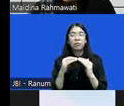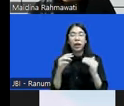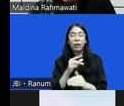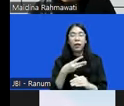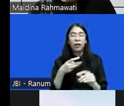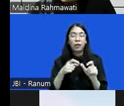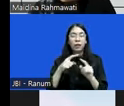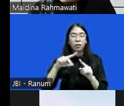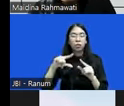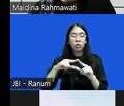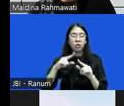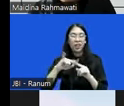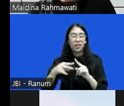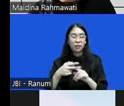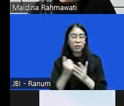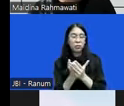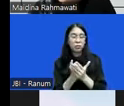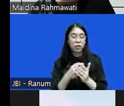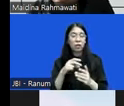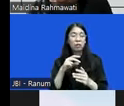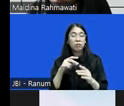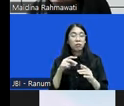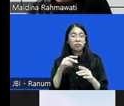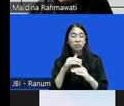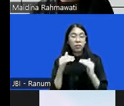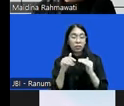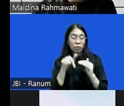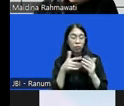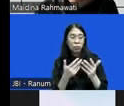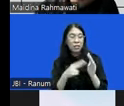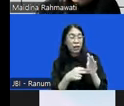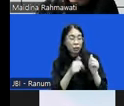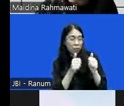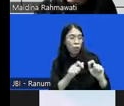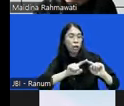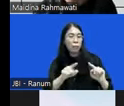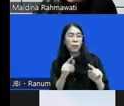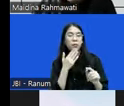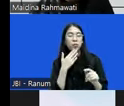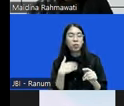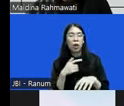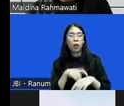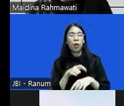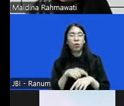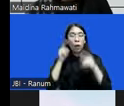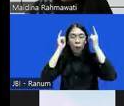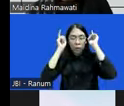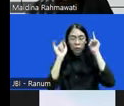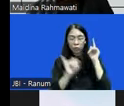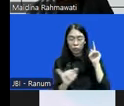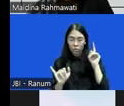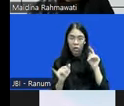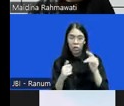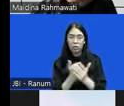disebutkan gitu bahwa restoratif jatis secara nilai baik tapi dia juga punya momen politisnya gitu bahwa dia